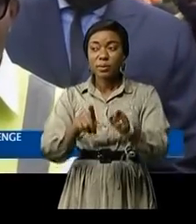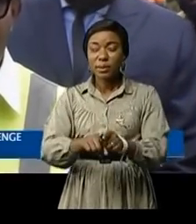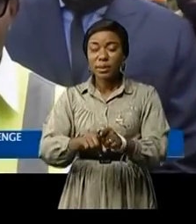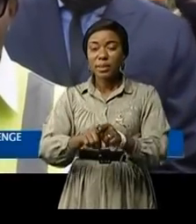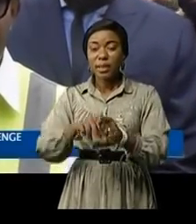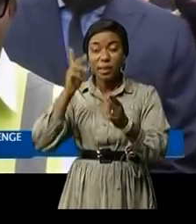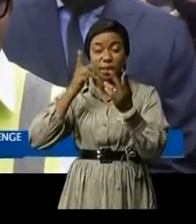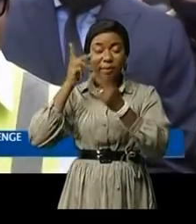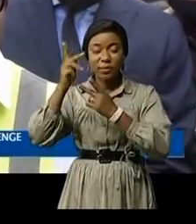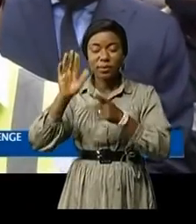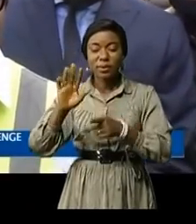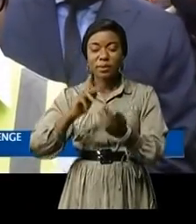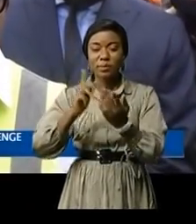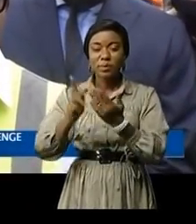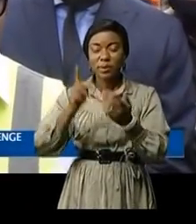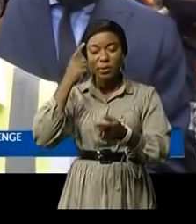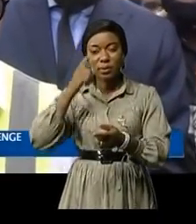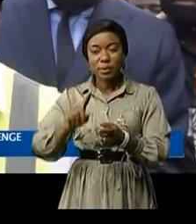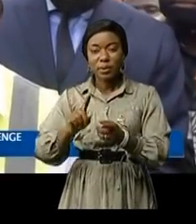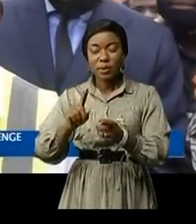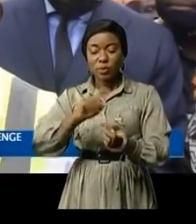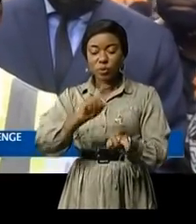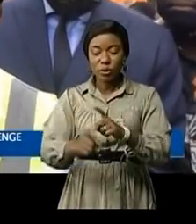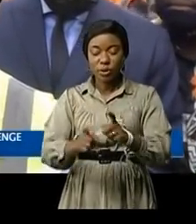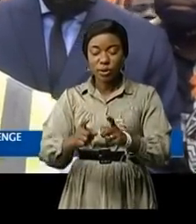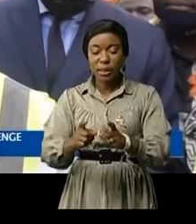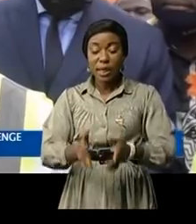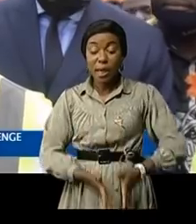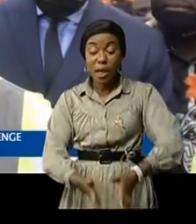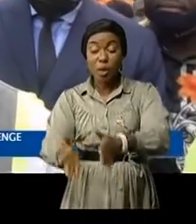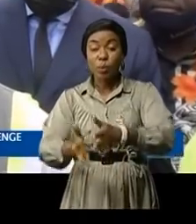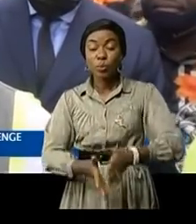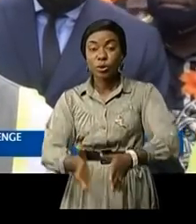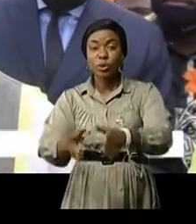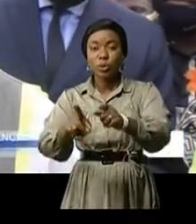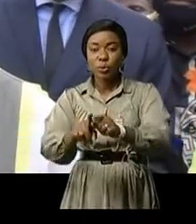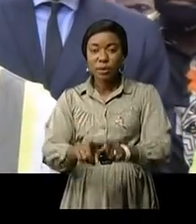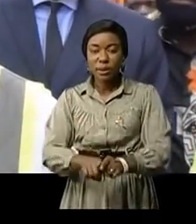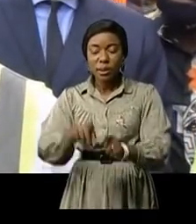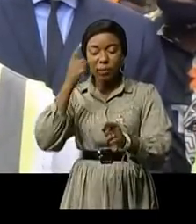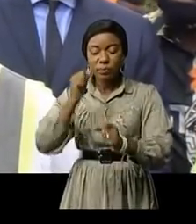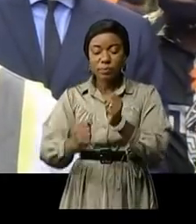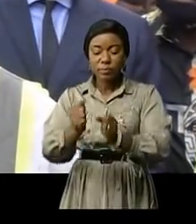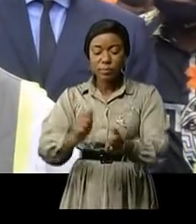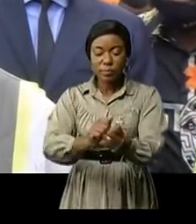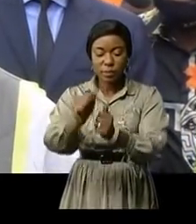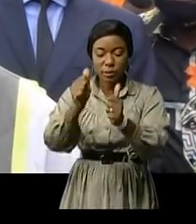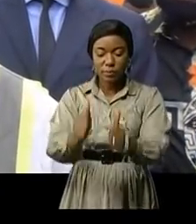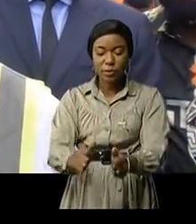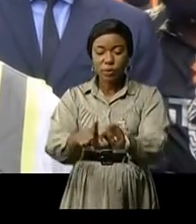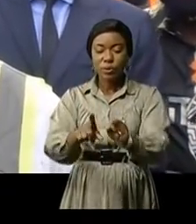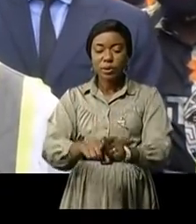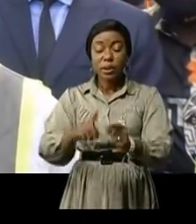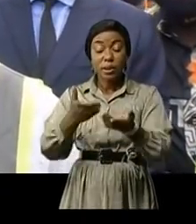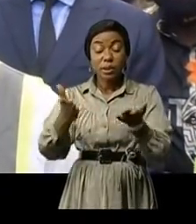'excellence mais c'est le président de publicité de l'État qui s'est venu pour améliorer le quotidien des Kinois, en particulier ici,